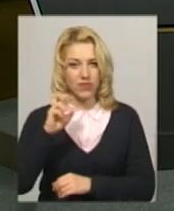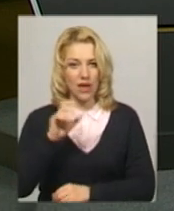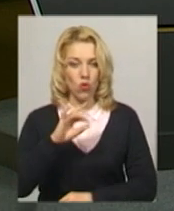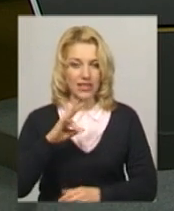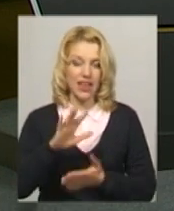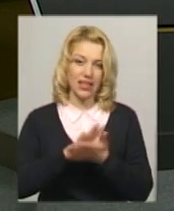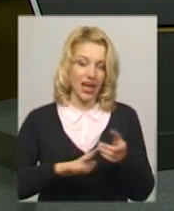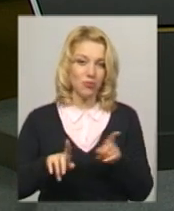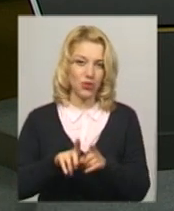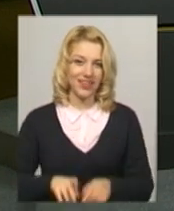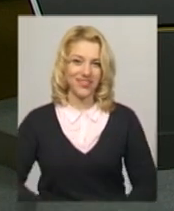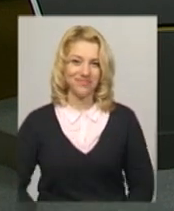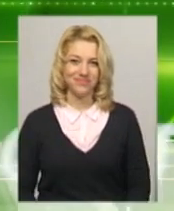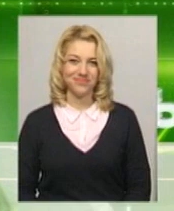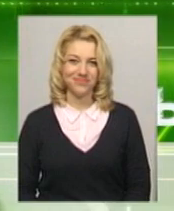Фіновська. Далі про таке.